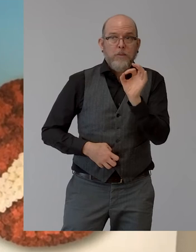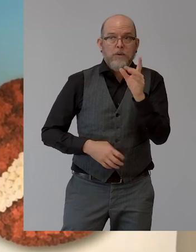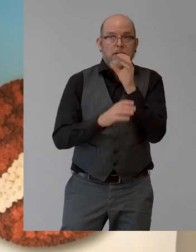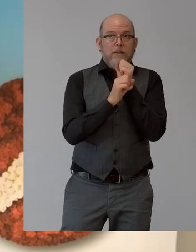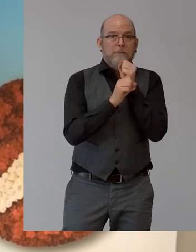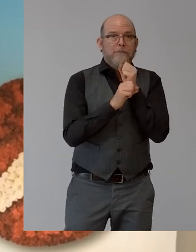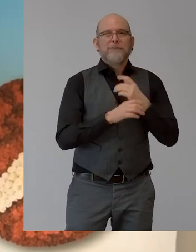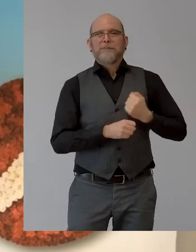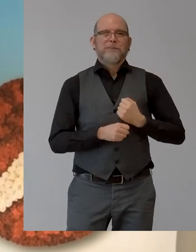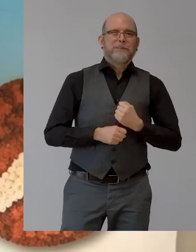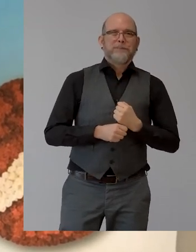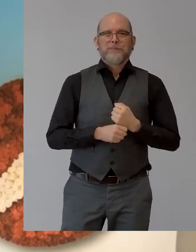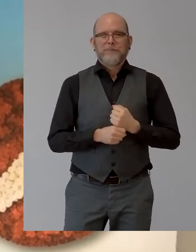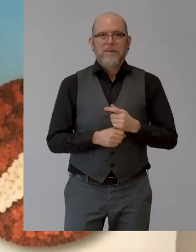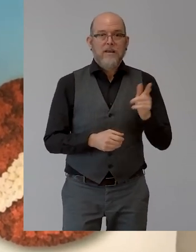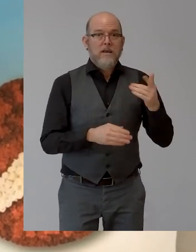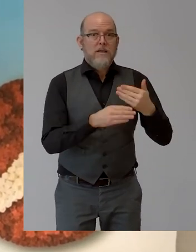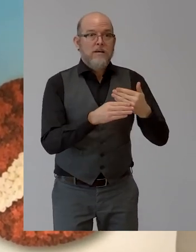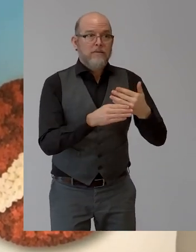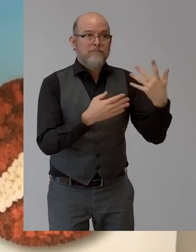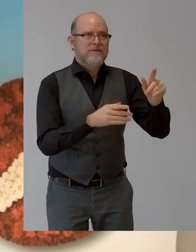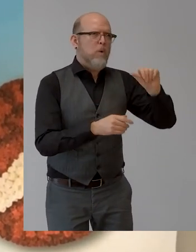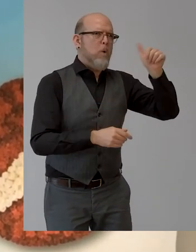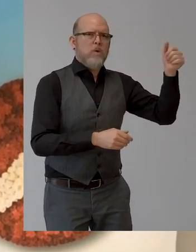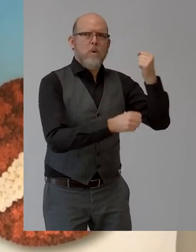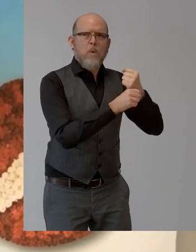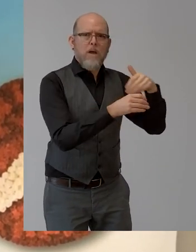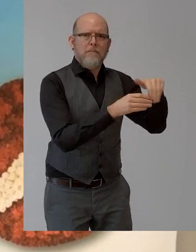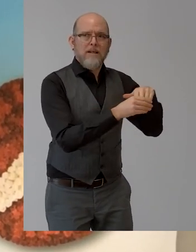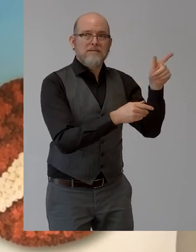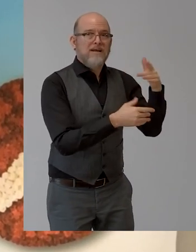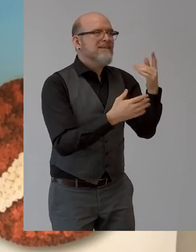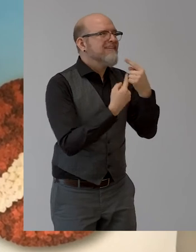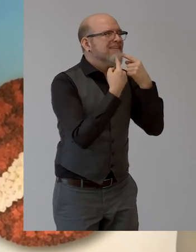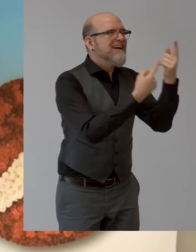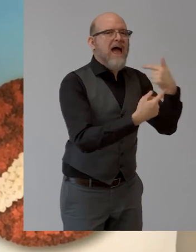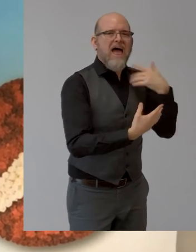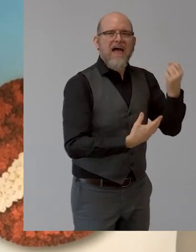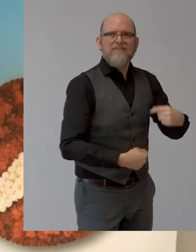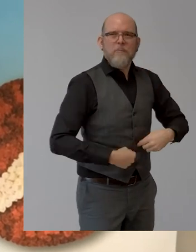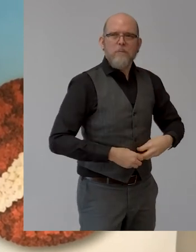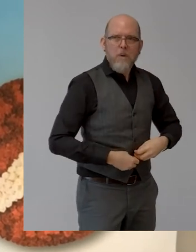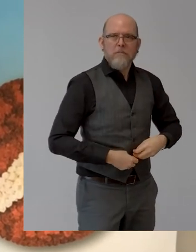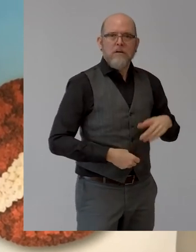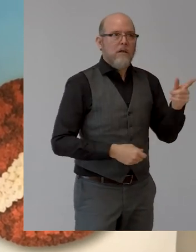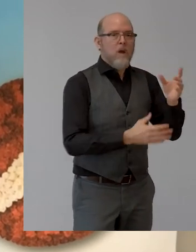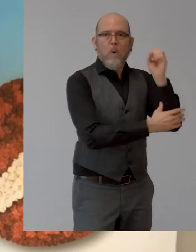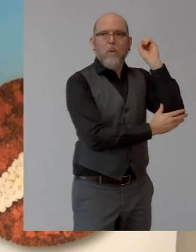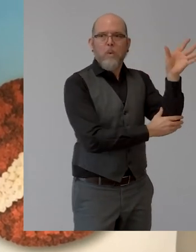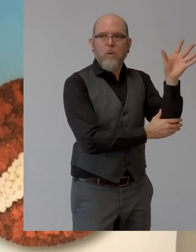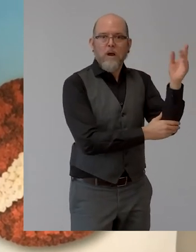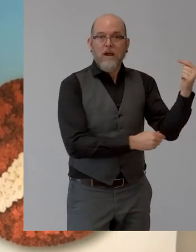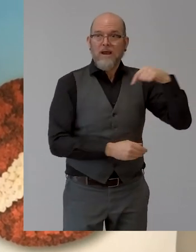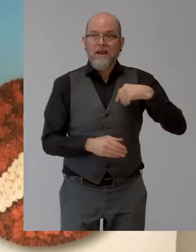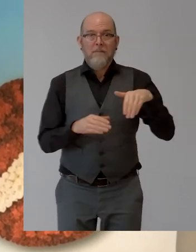previous job, and this colleague, this team member was extremely relieved that his